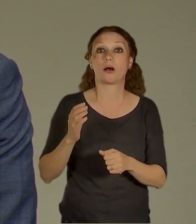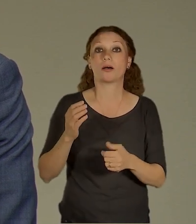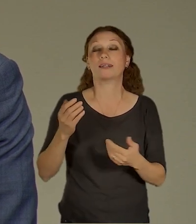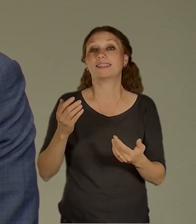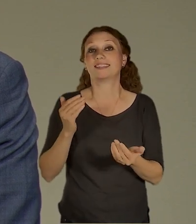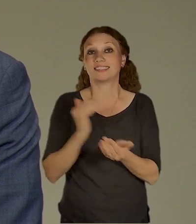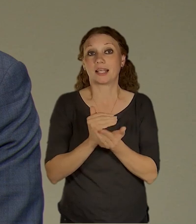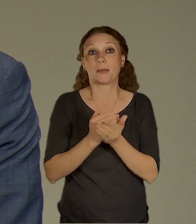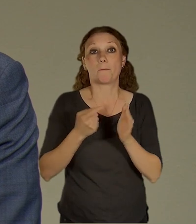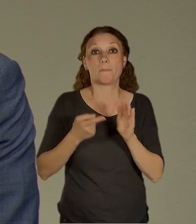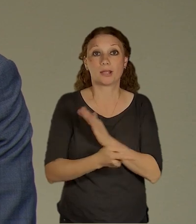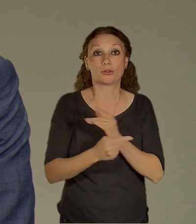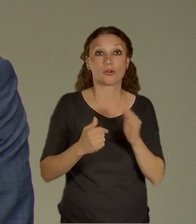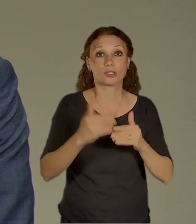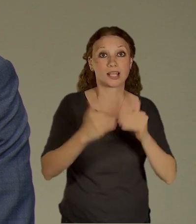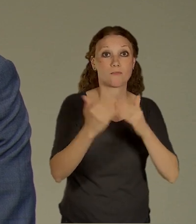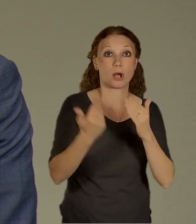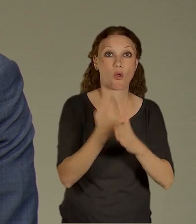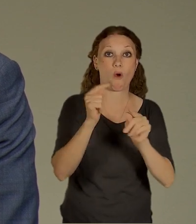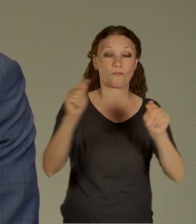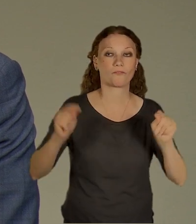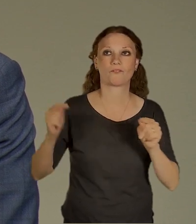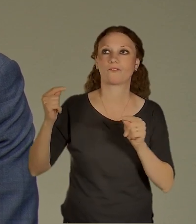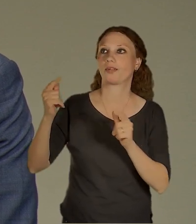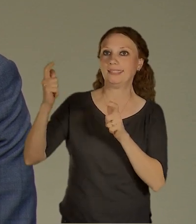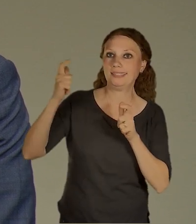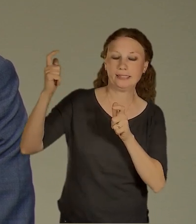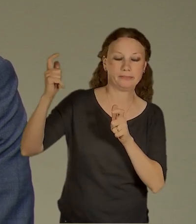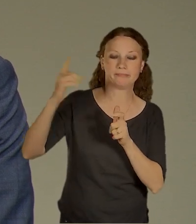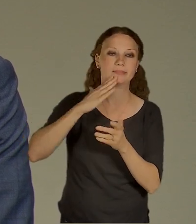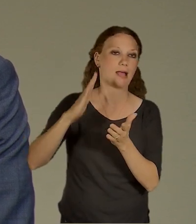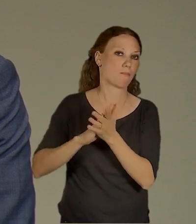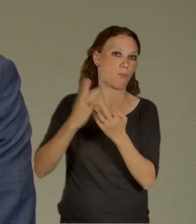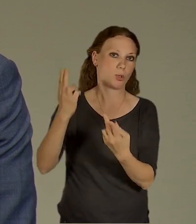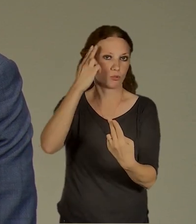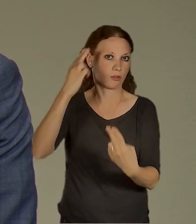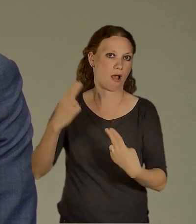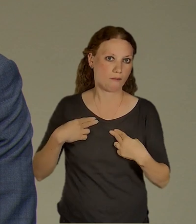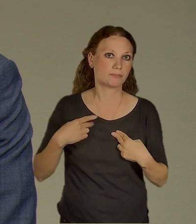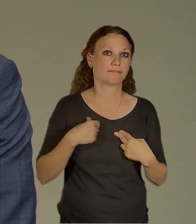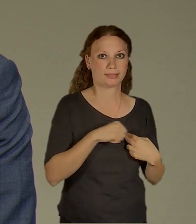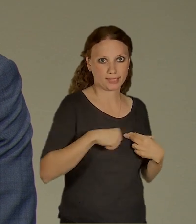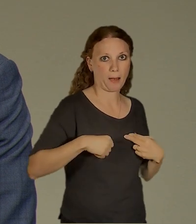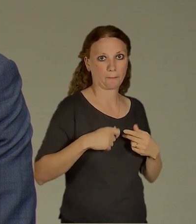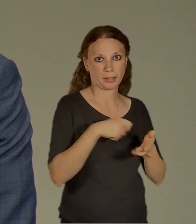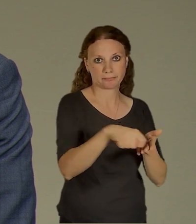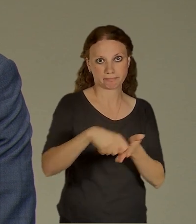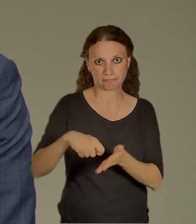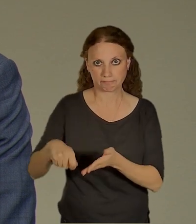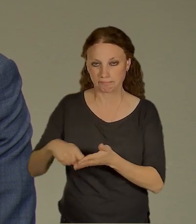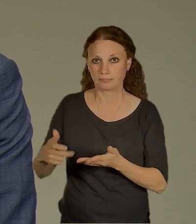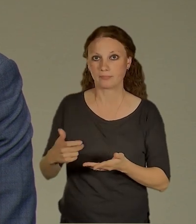nenašli. Našli jsme ji na tom, že by mohl stát přispět na dostavbu